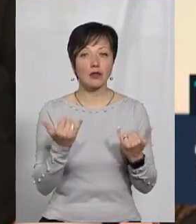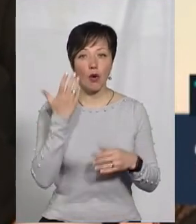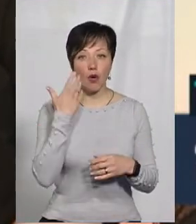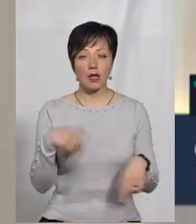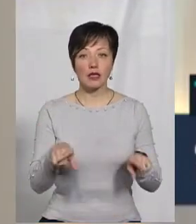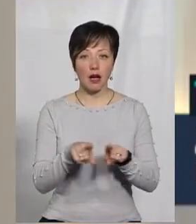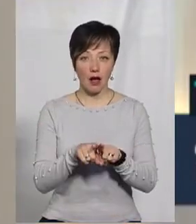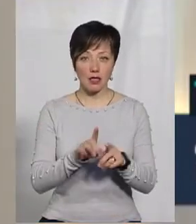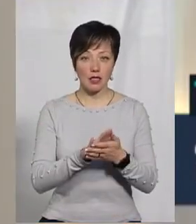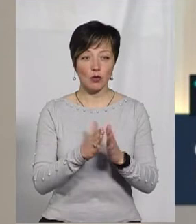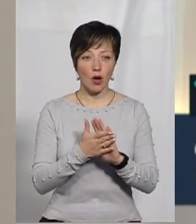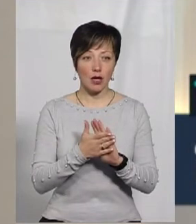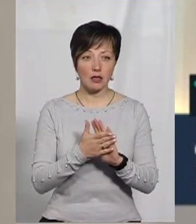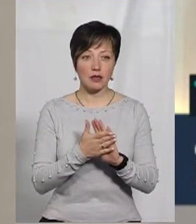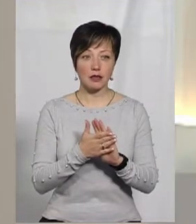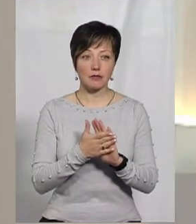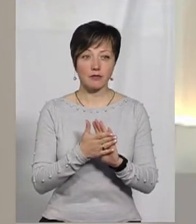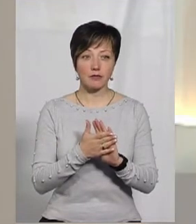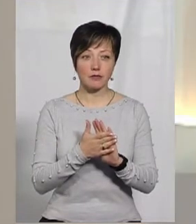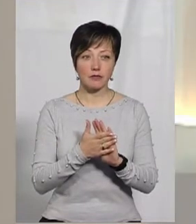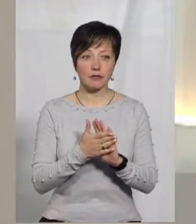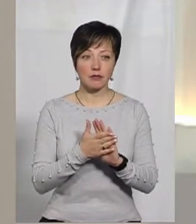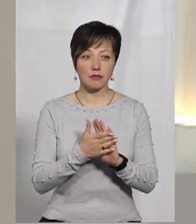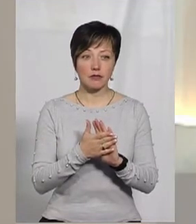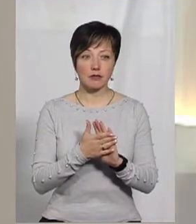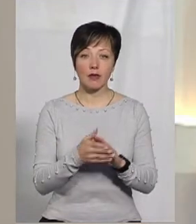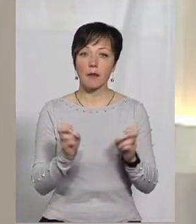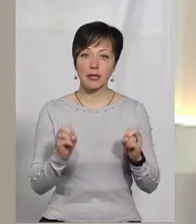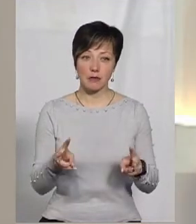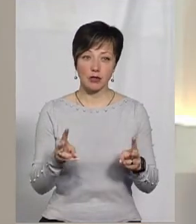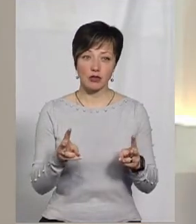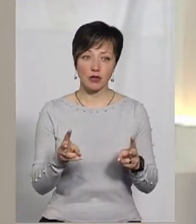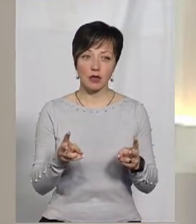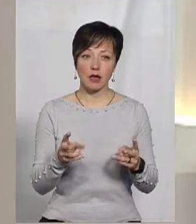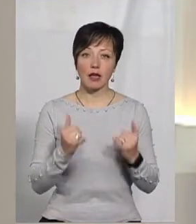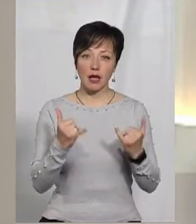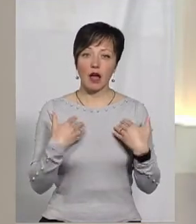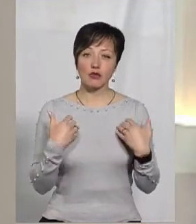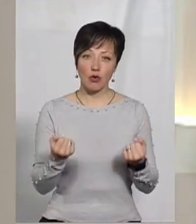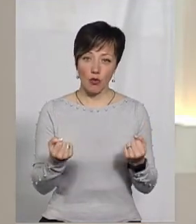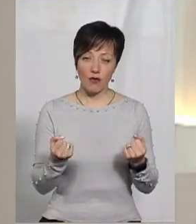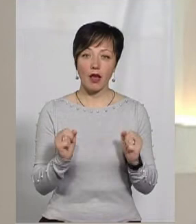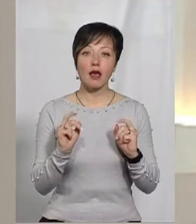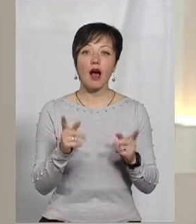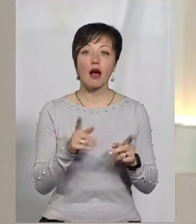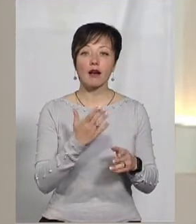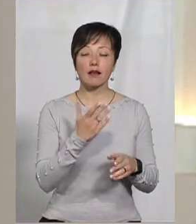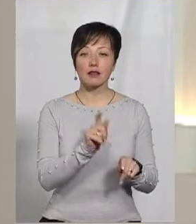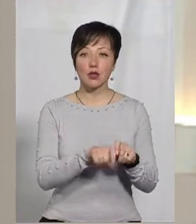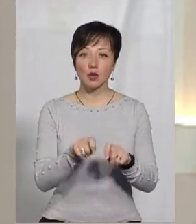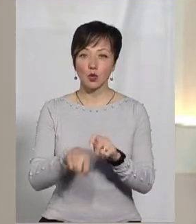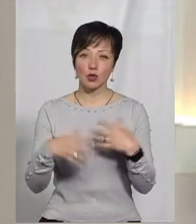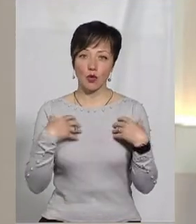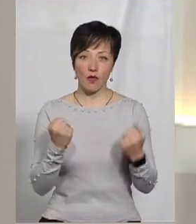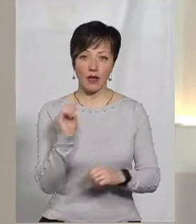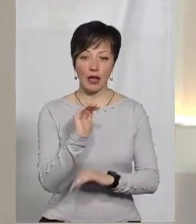така ситуація досить небезпечна для здоров'я, як слідкує за здоров